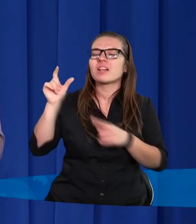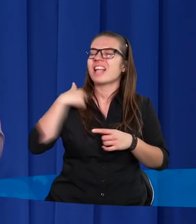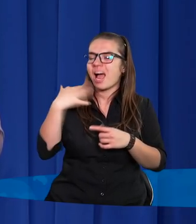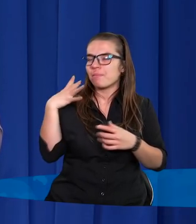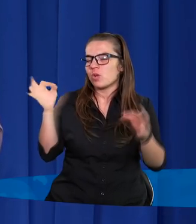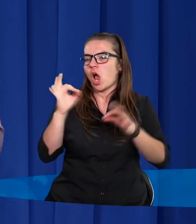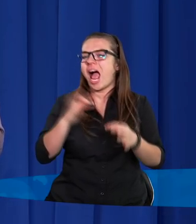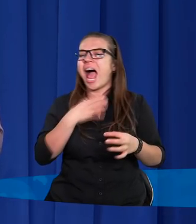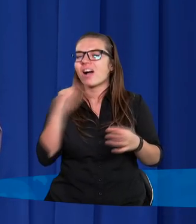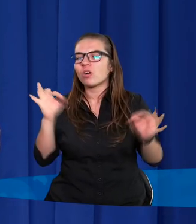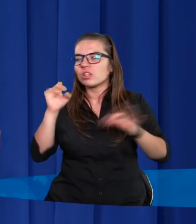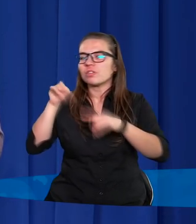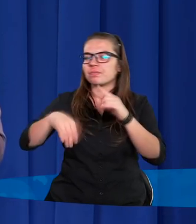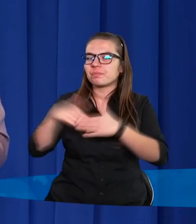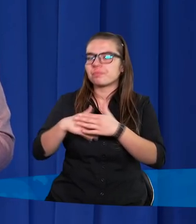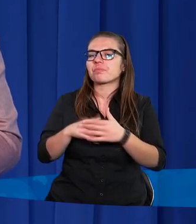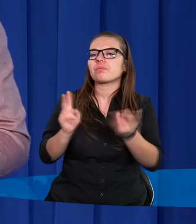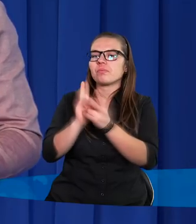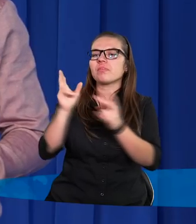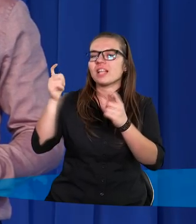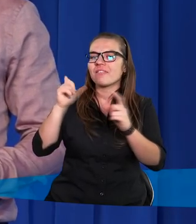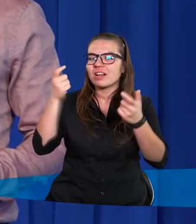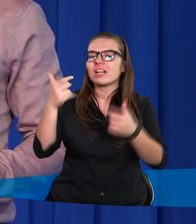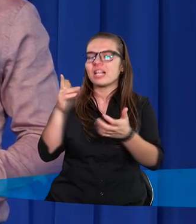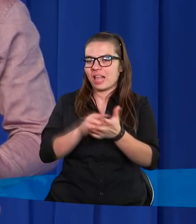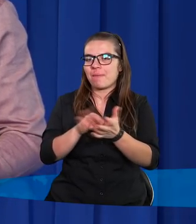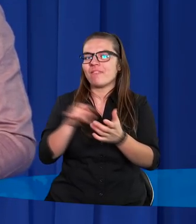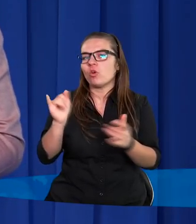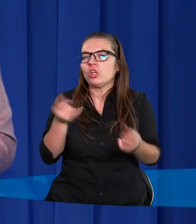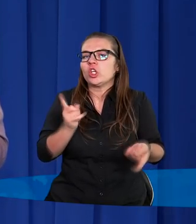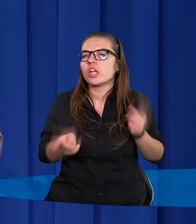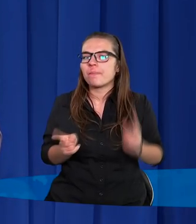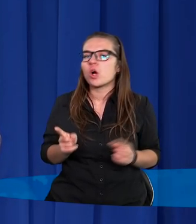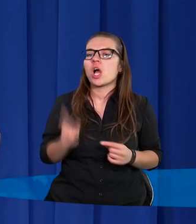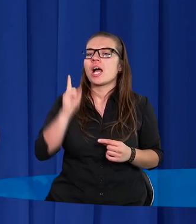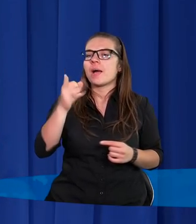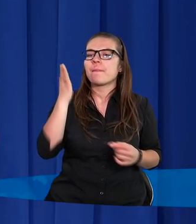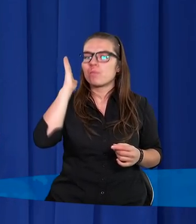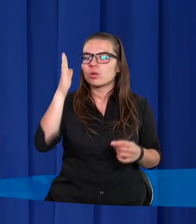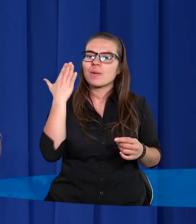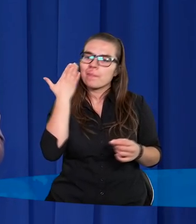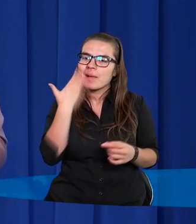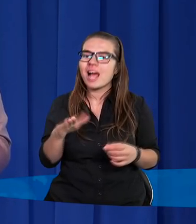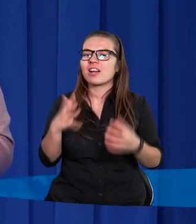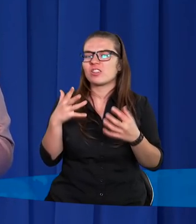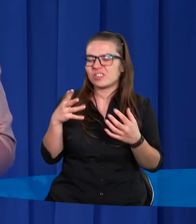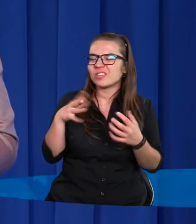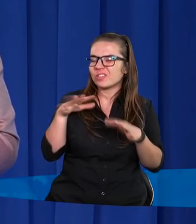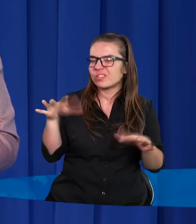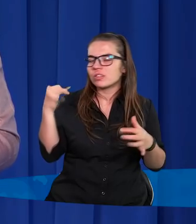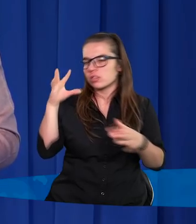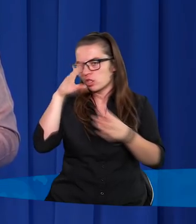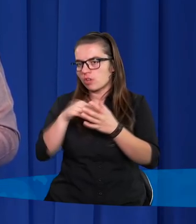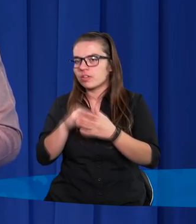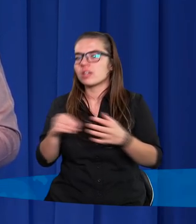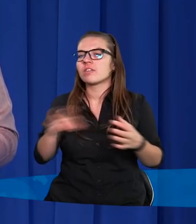arogancki, to na pewno spotkają mnie konsekwencje i to szybko. Później bardzo ciemne doświadczenia